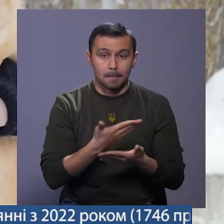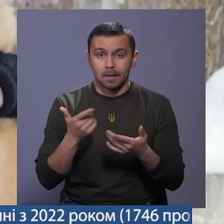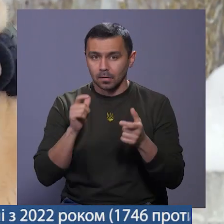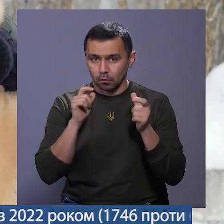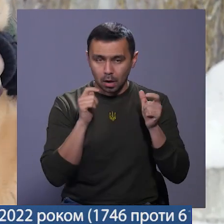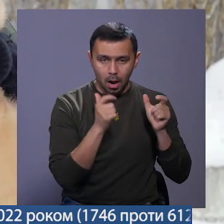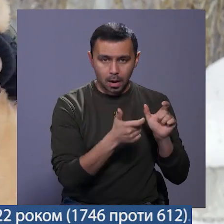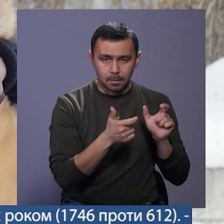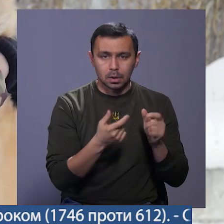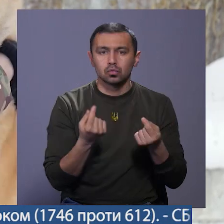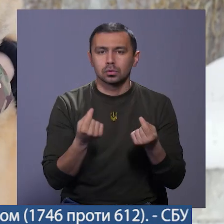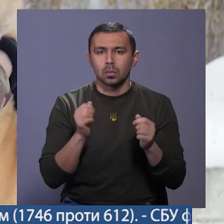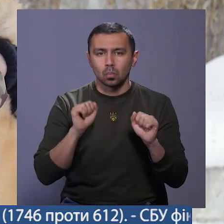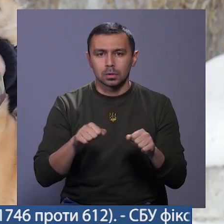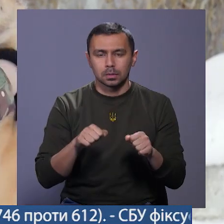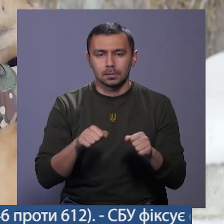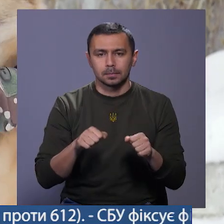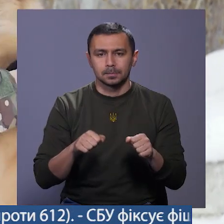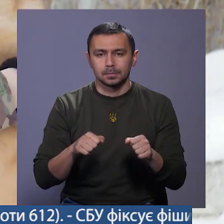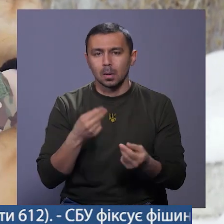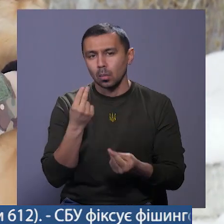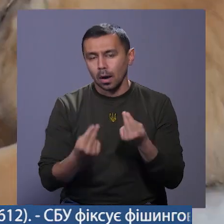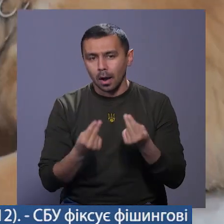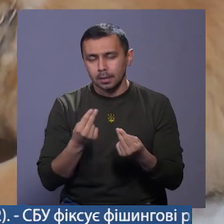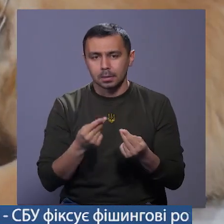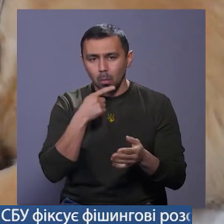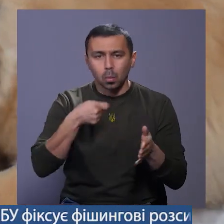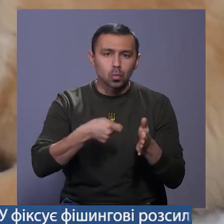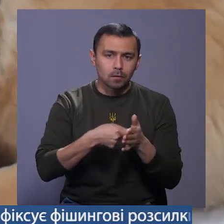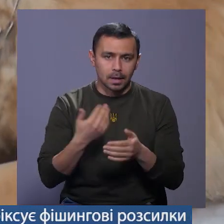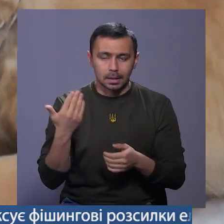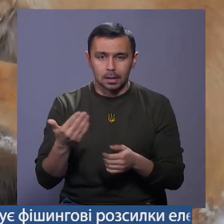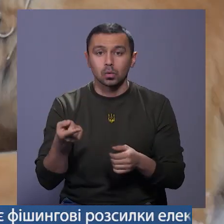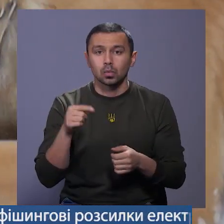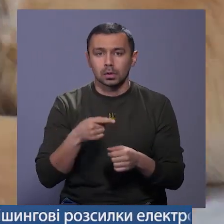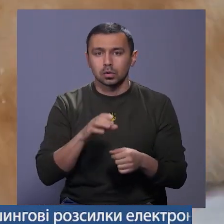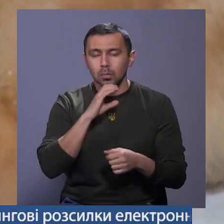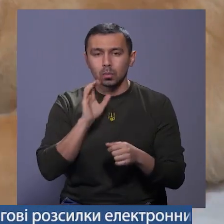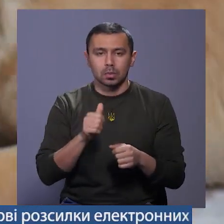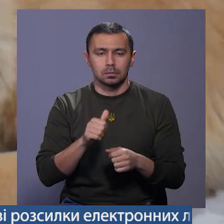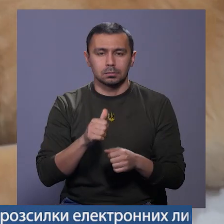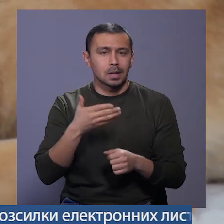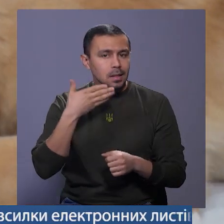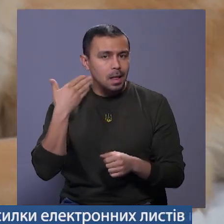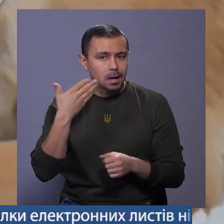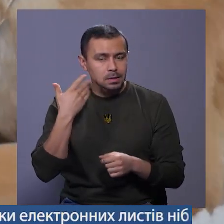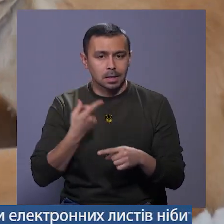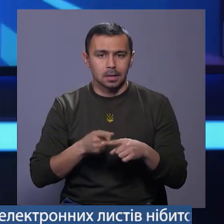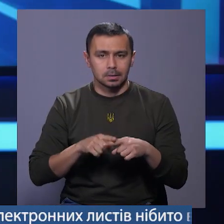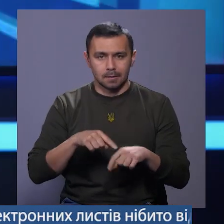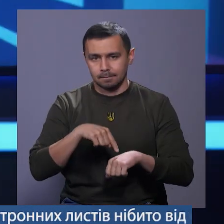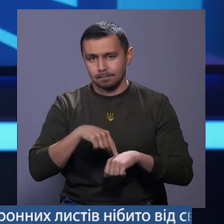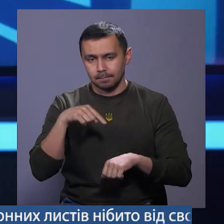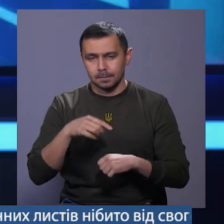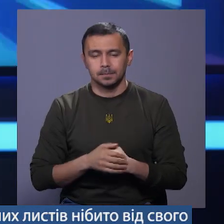відволікаємо, трішки можна позайматися, погратися, погодувати її. І тоді собаки буде набагато легше це перенести.